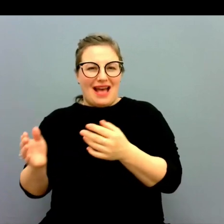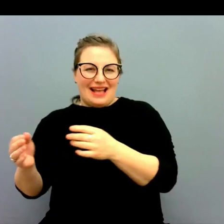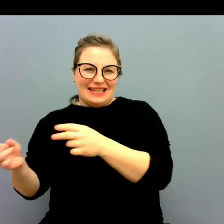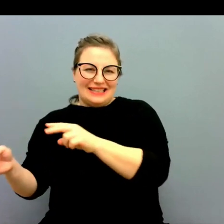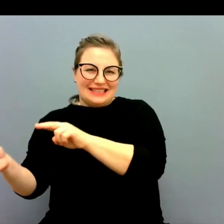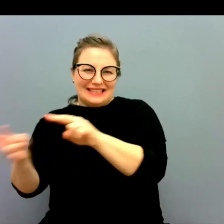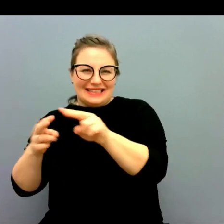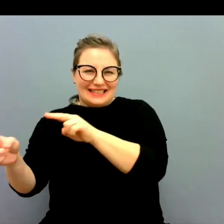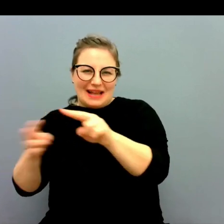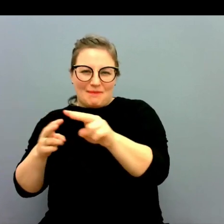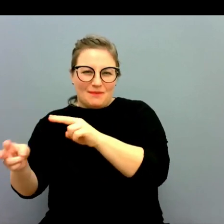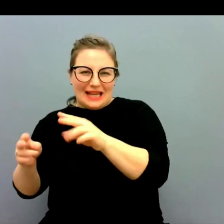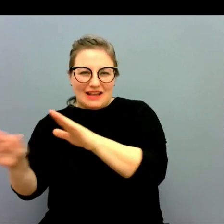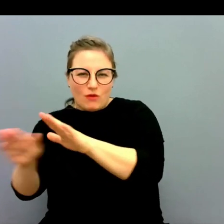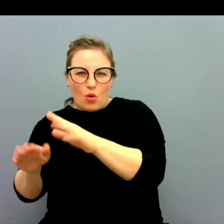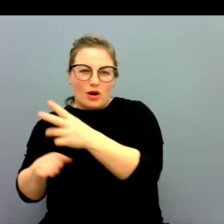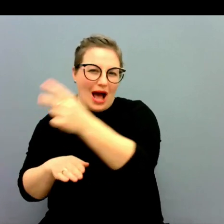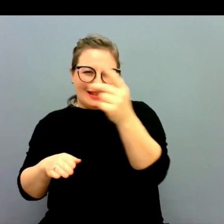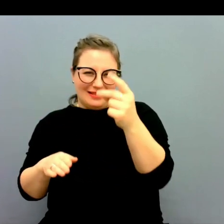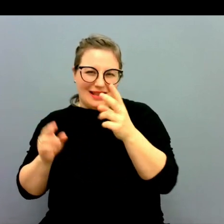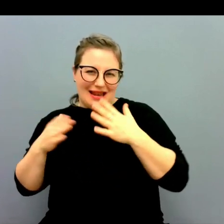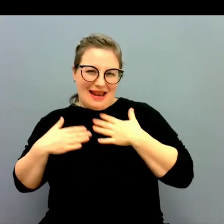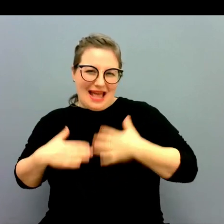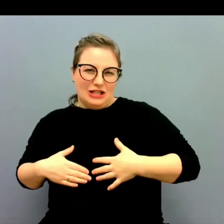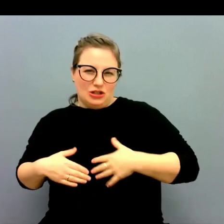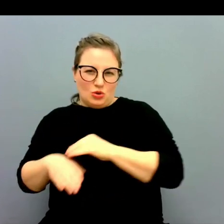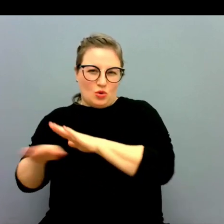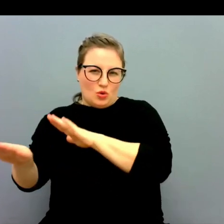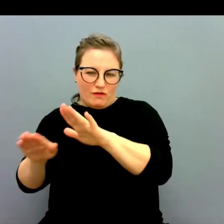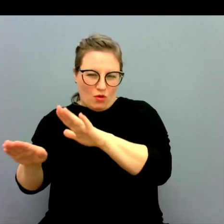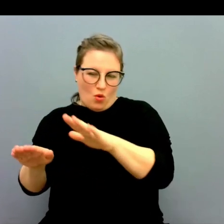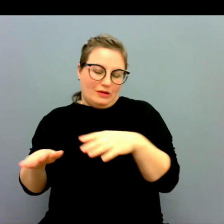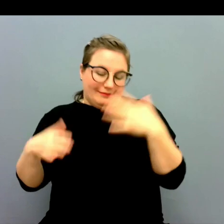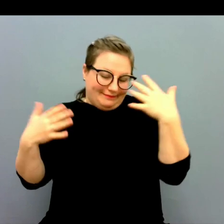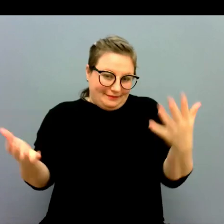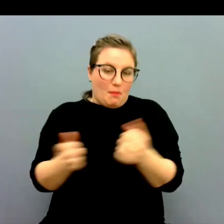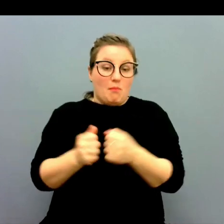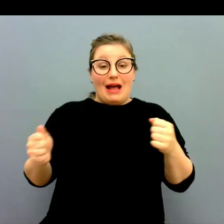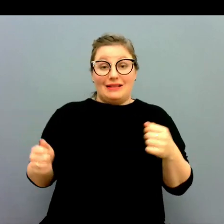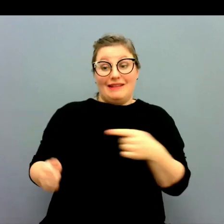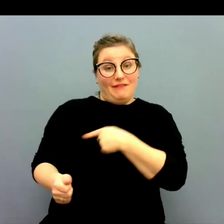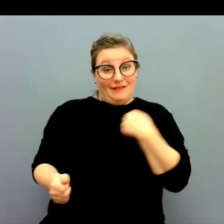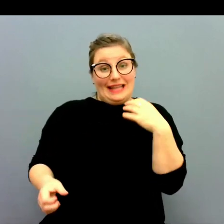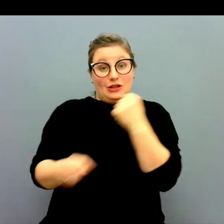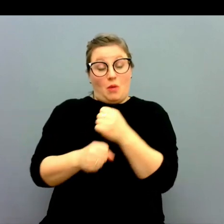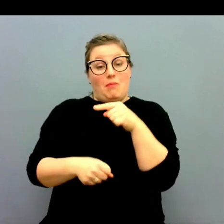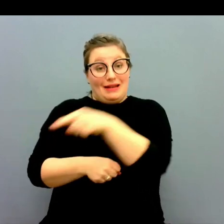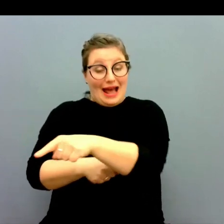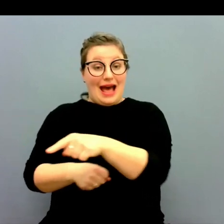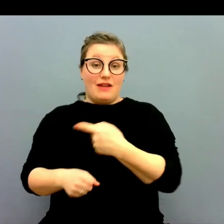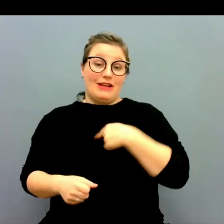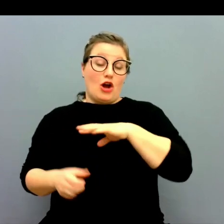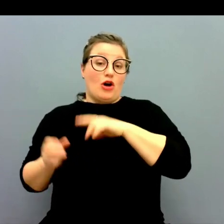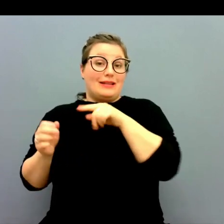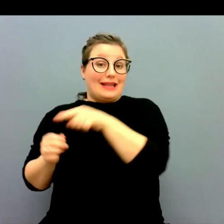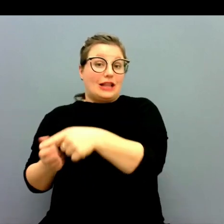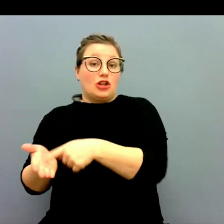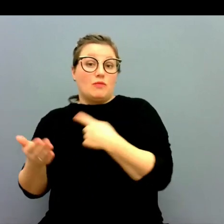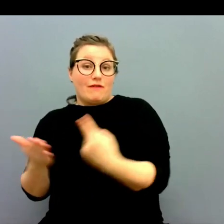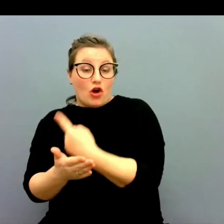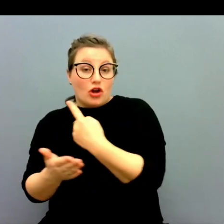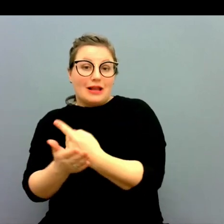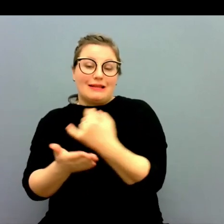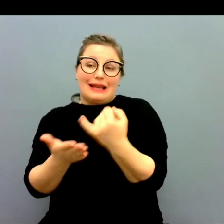och annan hälso- och sjukvård så är det ett faktum att det är där vi verkar. Det är vi finns med de förutsättningarna i